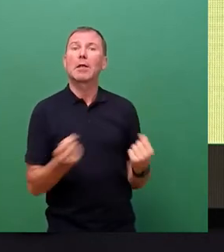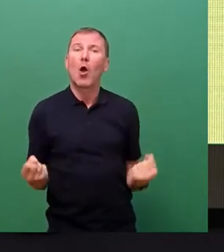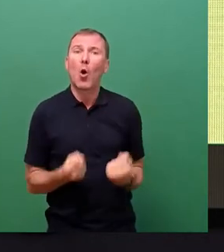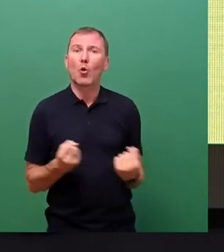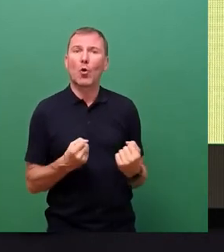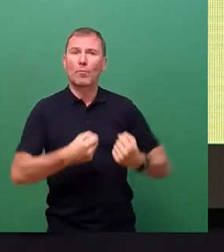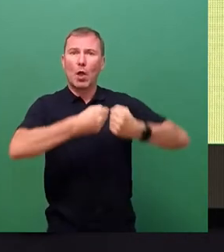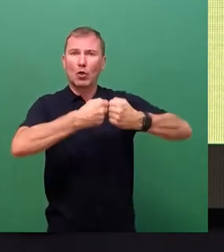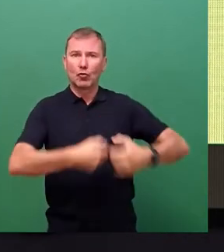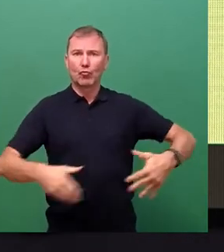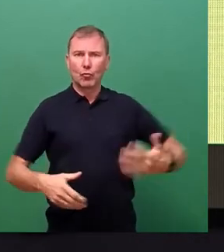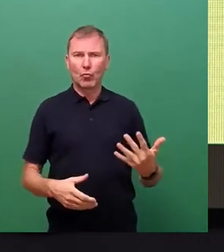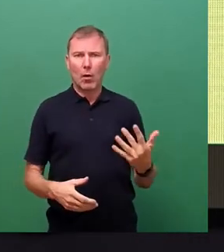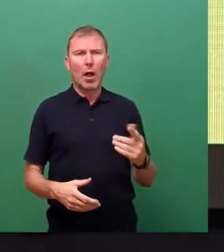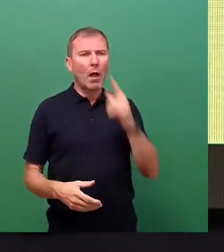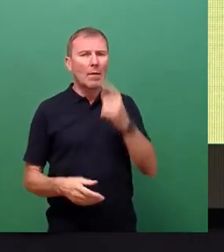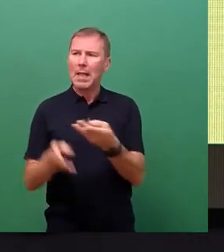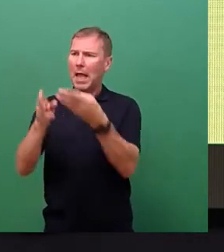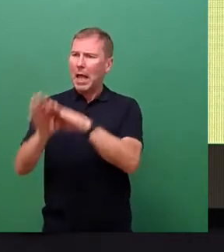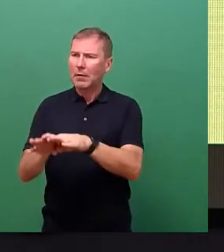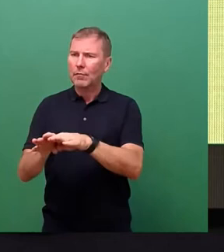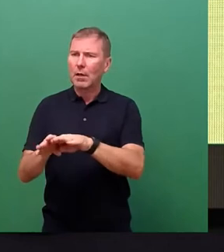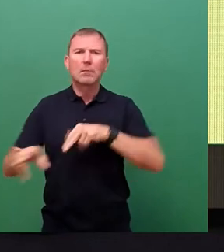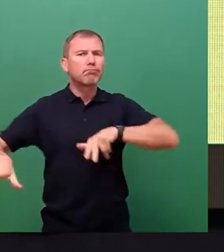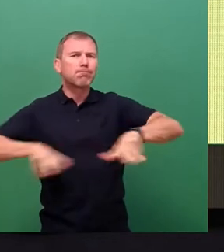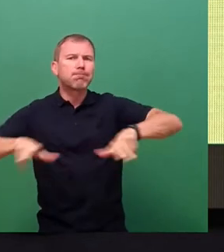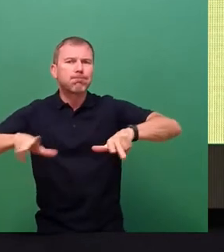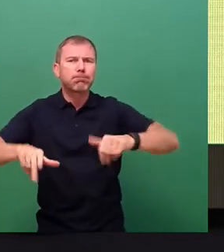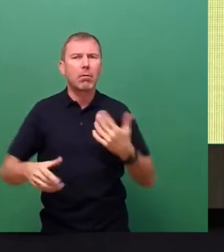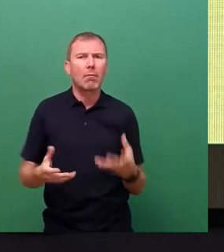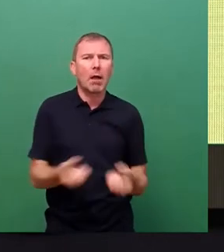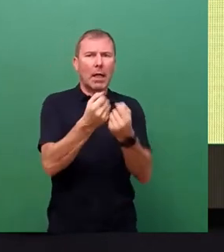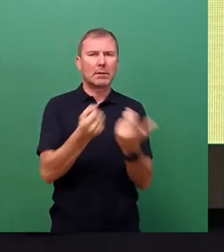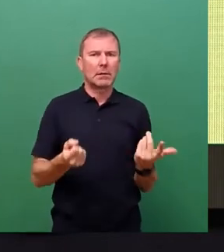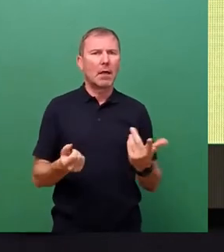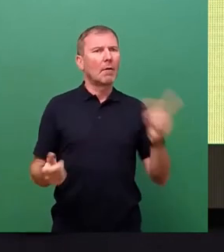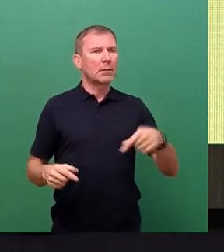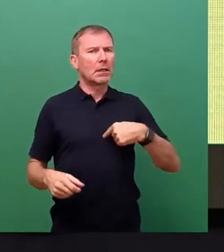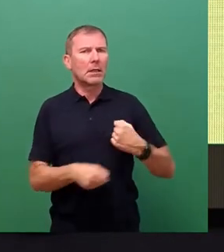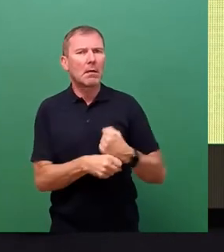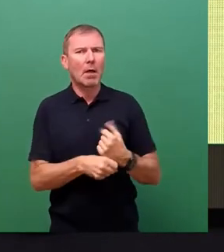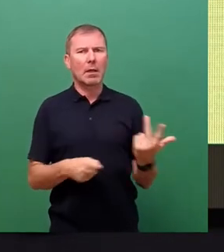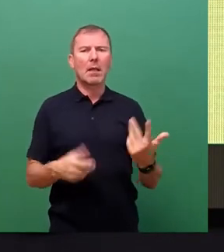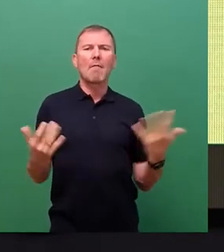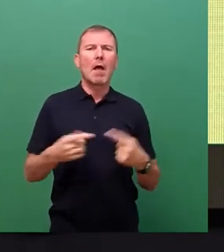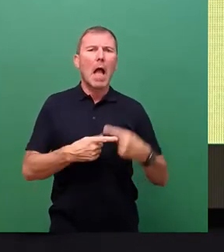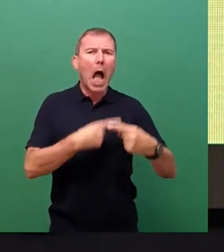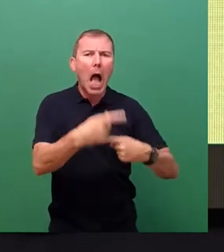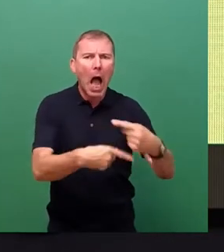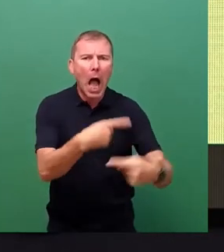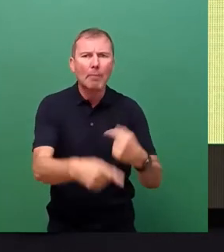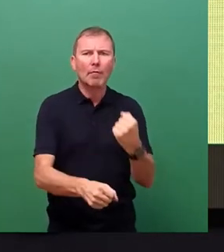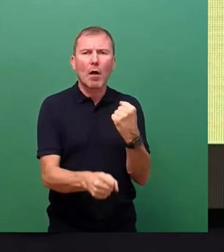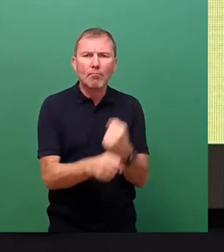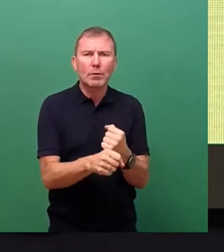einfach mal sich vor Augen führt, was kann ich tun, welche Mechanismen müssen greifen, wenn ich